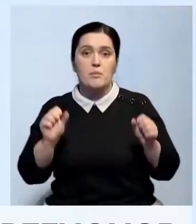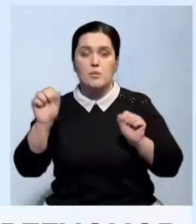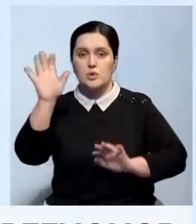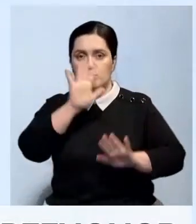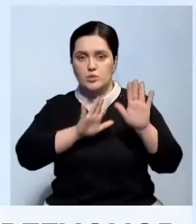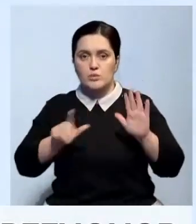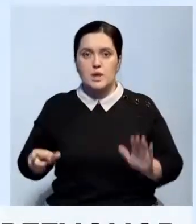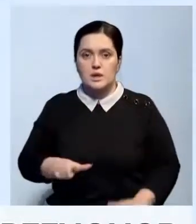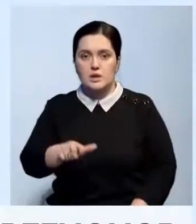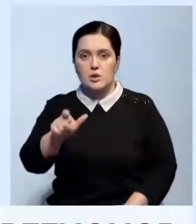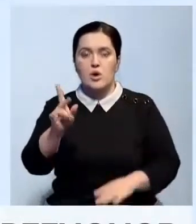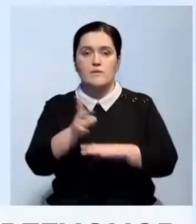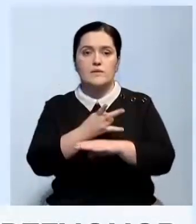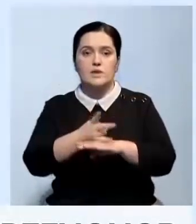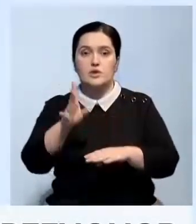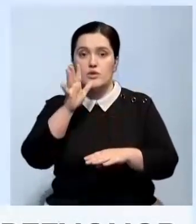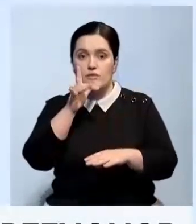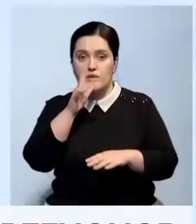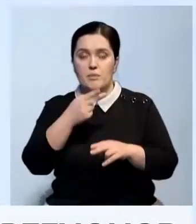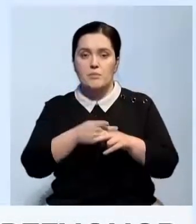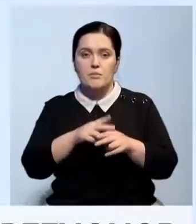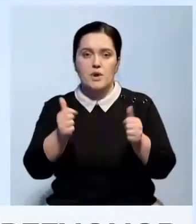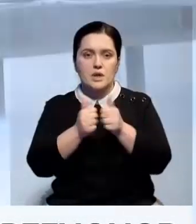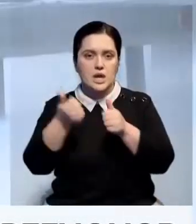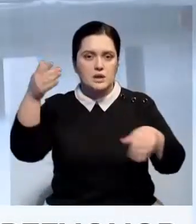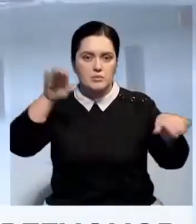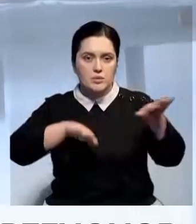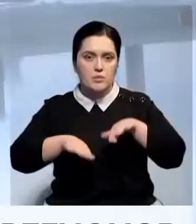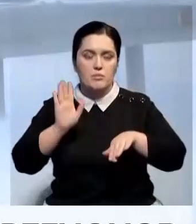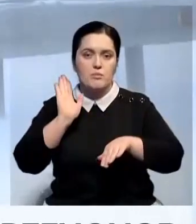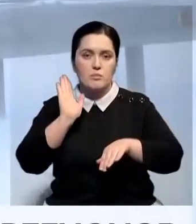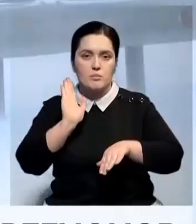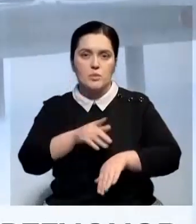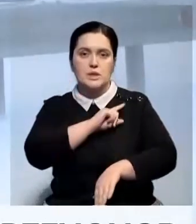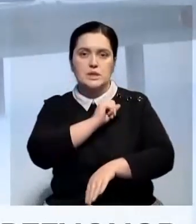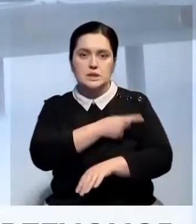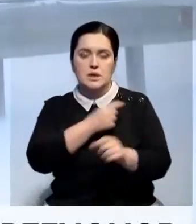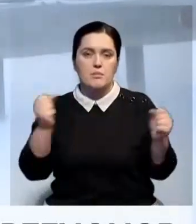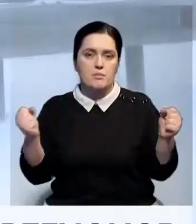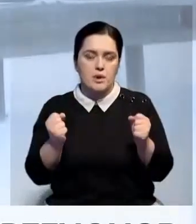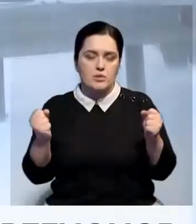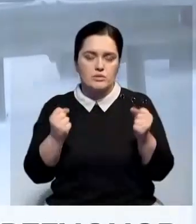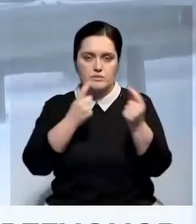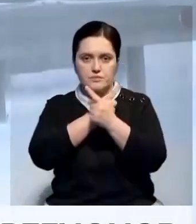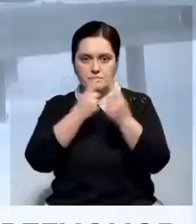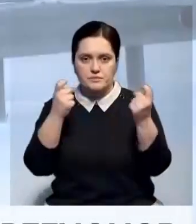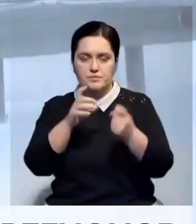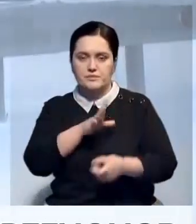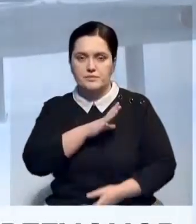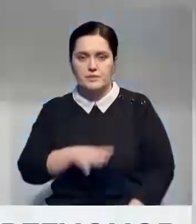Жамбылской возможен туман на дорогах, а в ночное время, особенно в предгорных районах, сохранится сильный мороз, предупреждают синоптики.